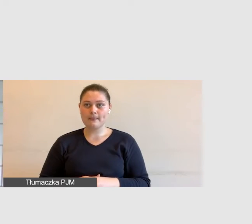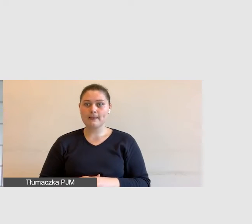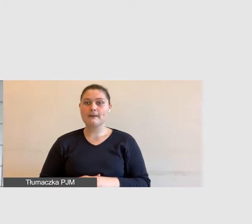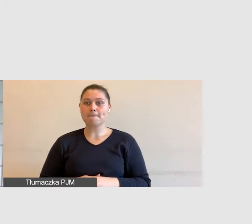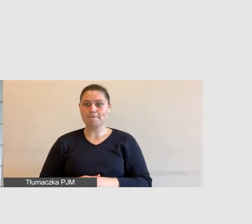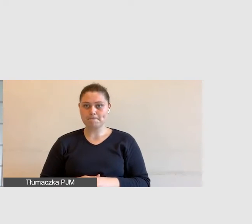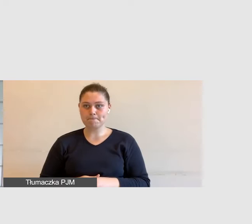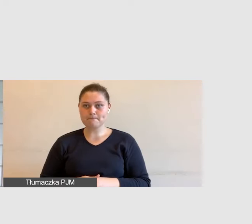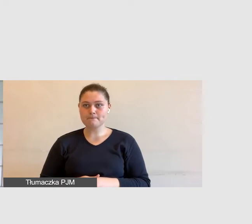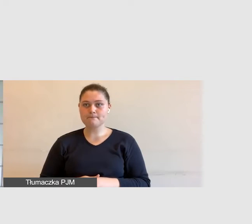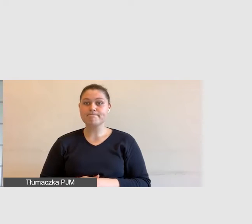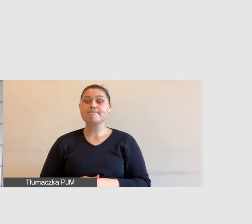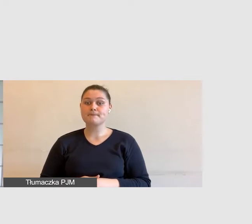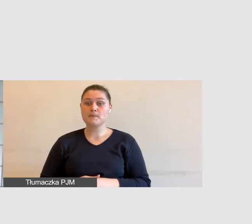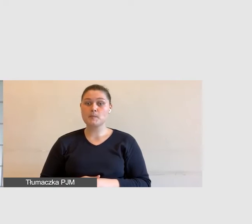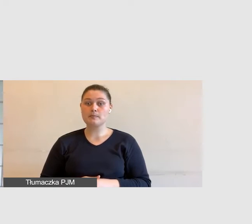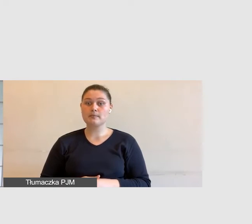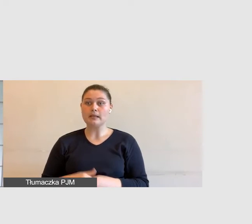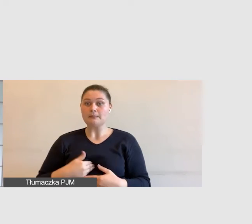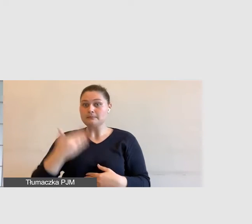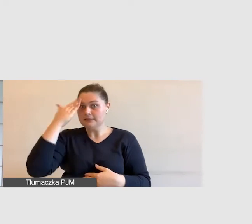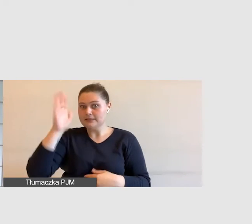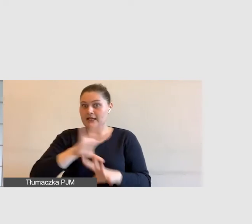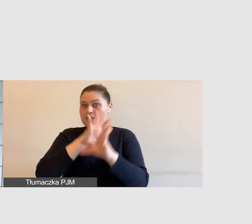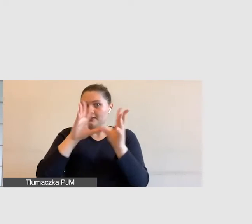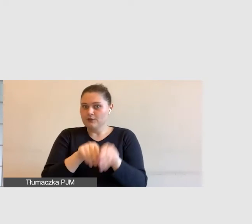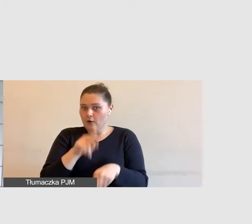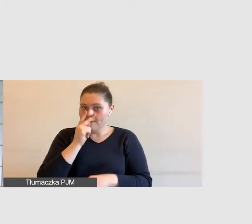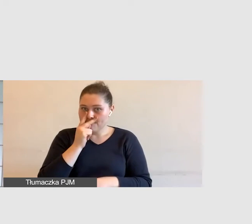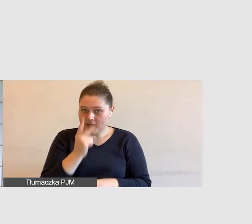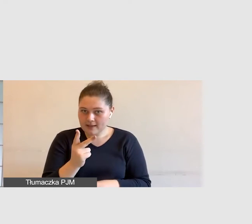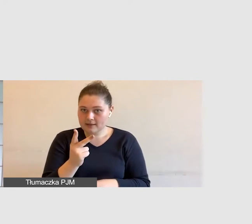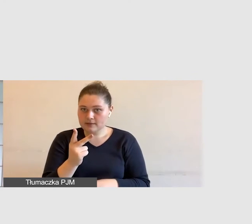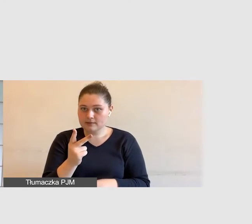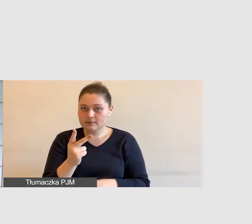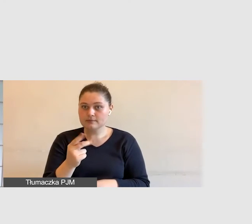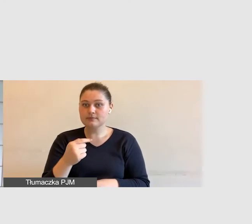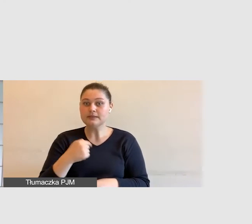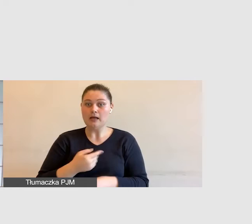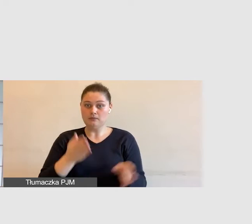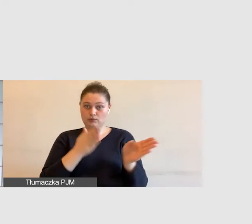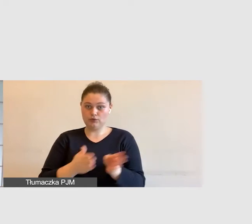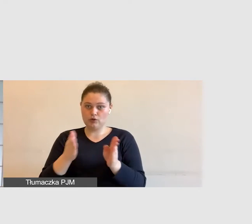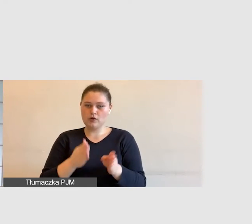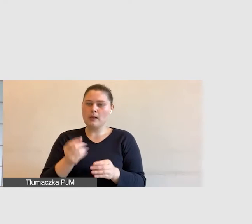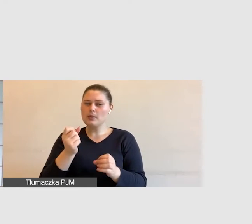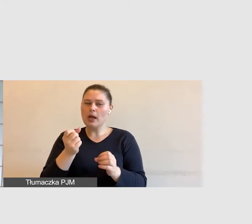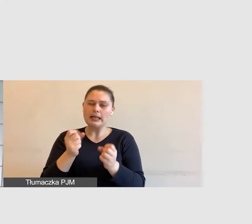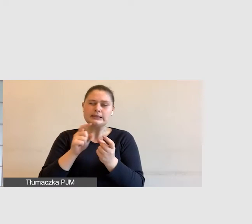i mam nadzieję, że jest wszystko dobrze widoczne, ponieważ ja sobie przygotowałam to troszeczkę w inny sposób.